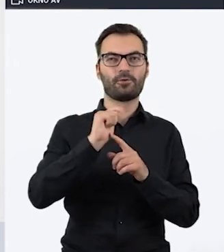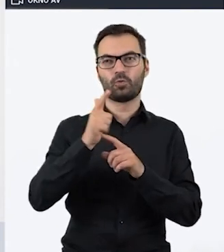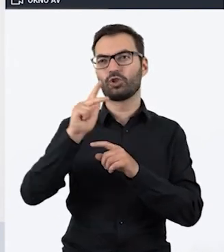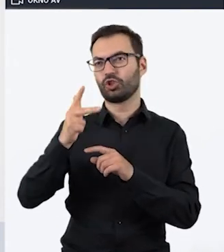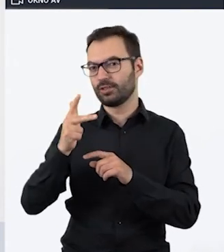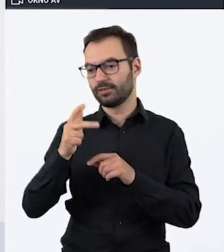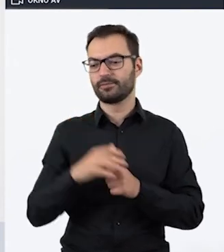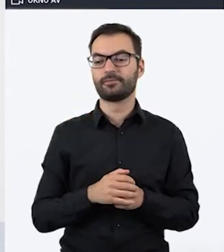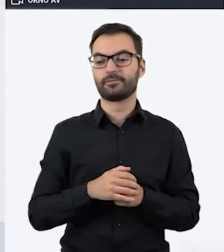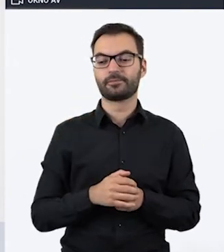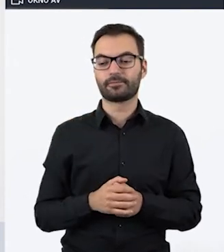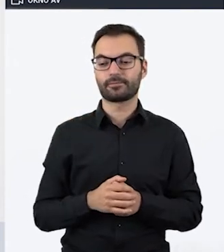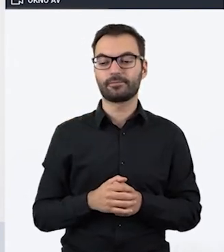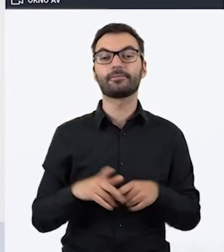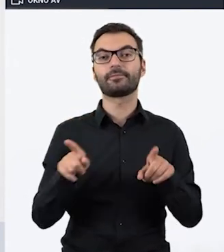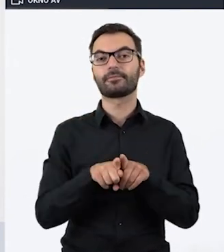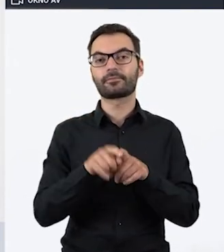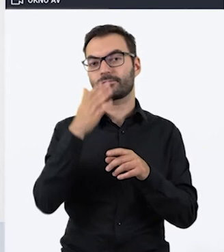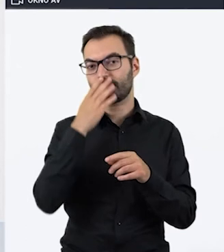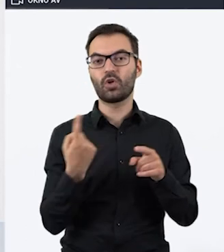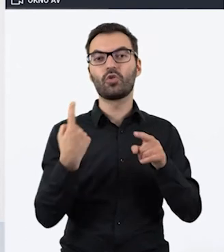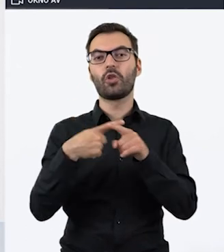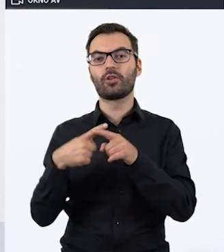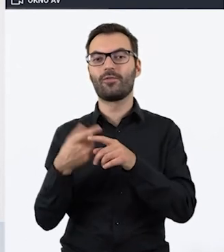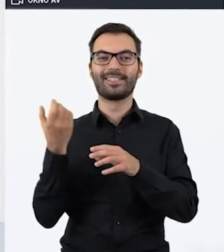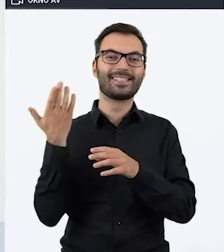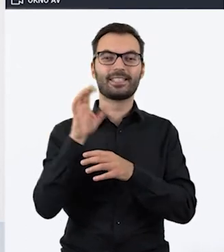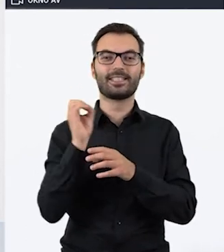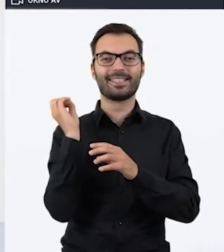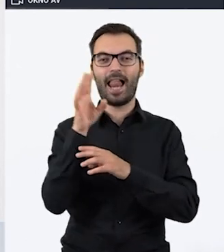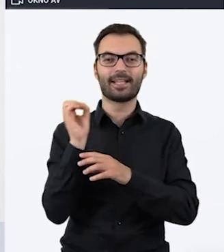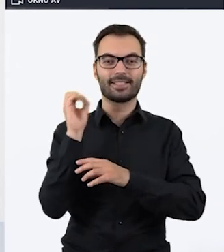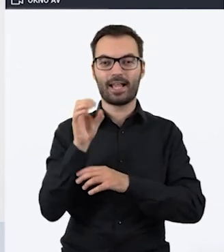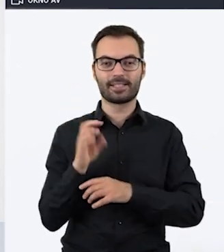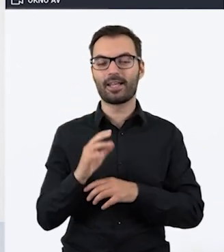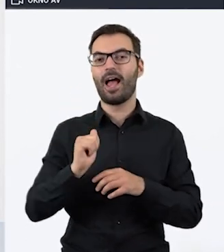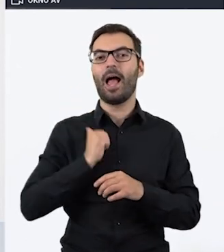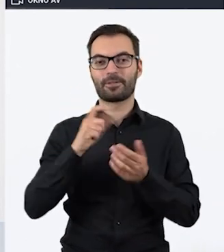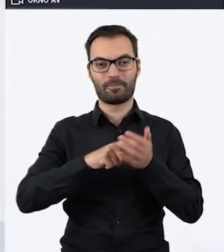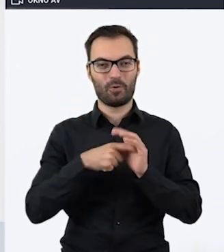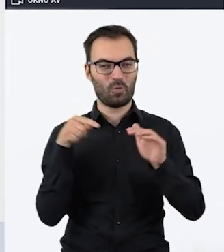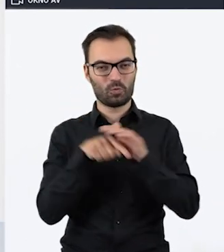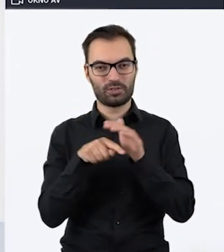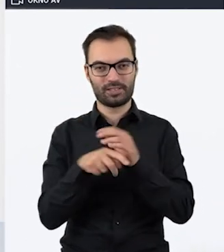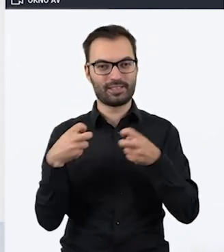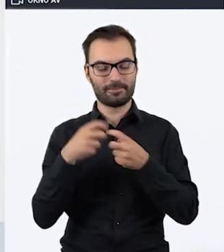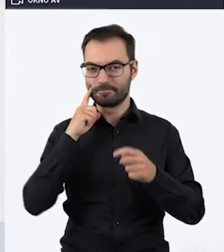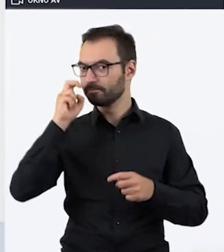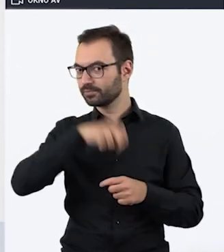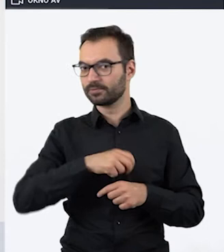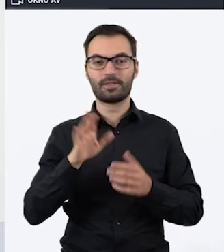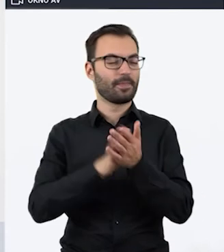przypadku, oraz jakie dodatkowe slajdy chcielibyśmy wstawić, aby nasz Escape Room online był interesujący.